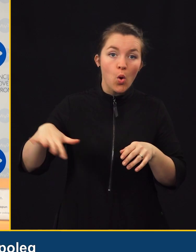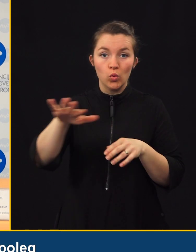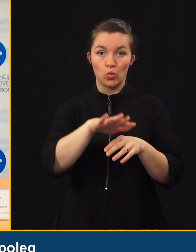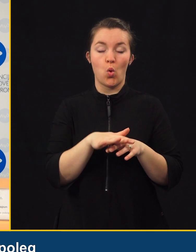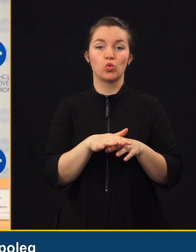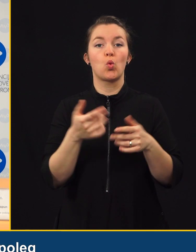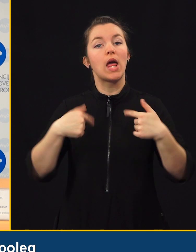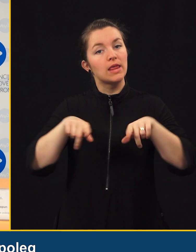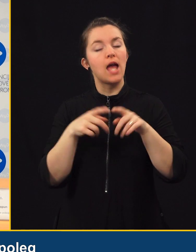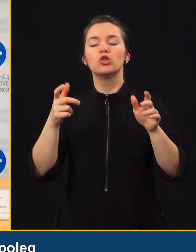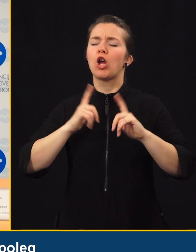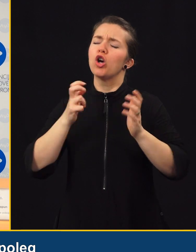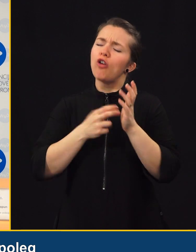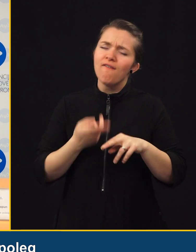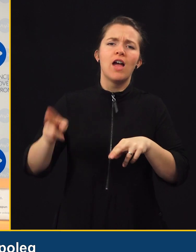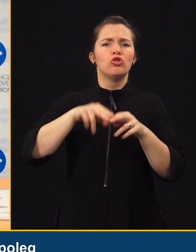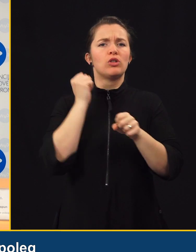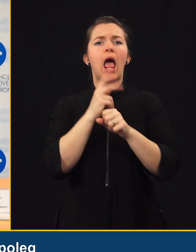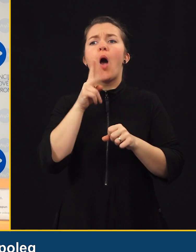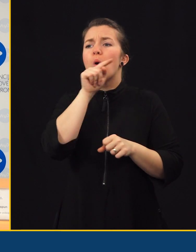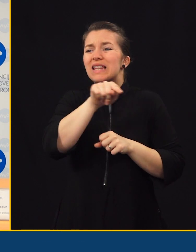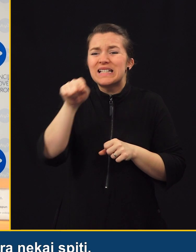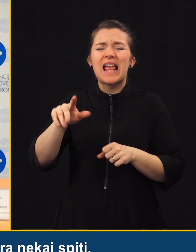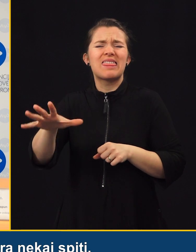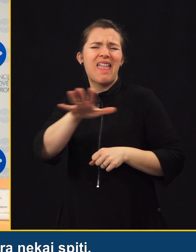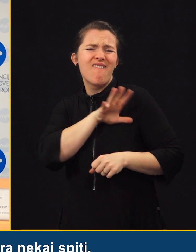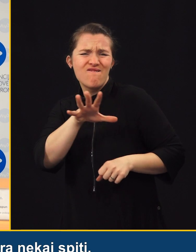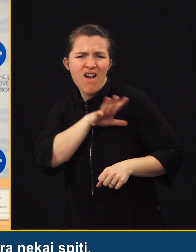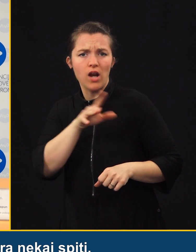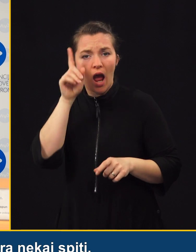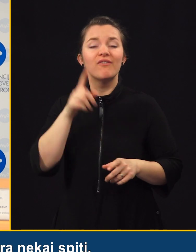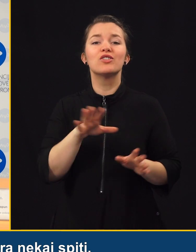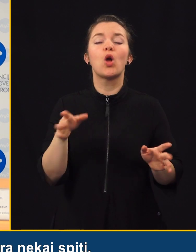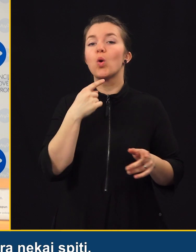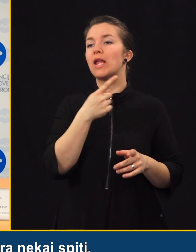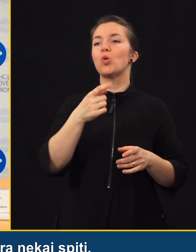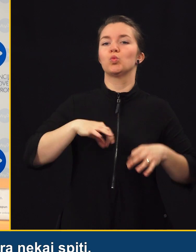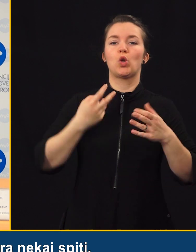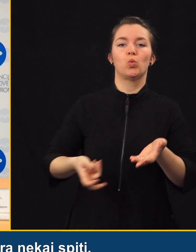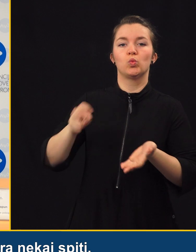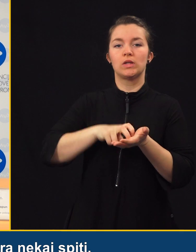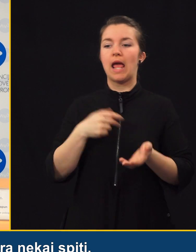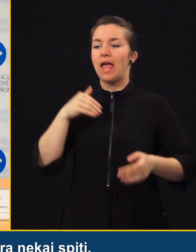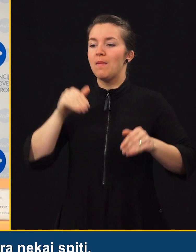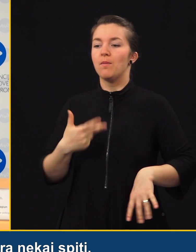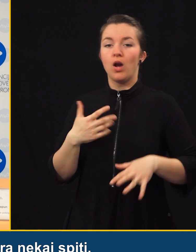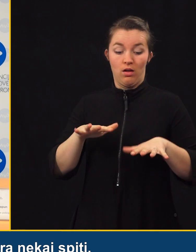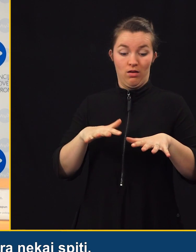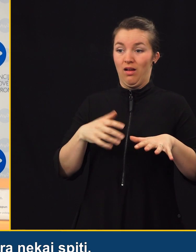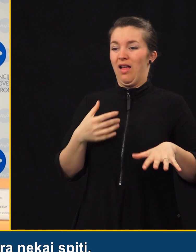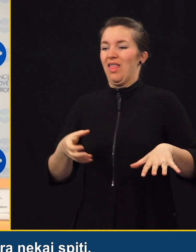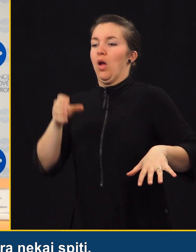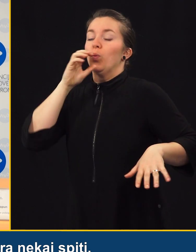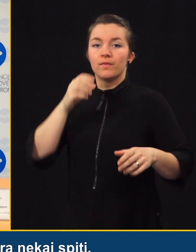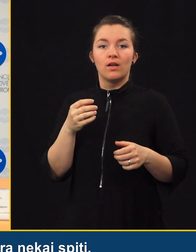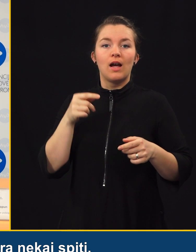spolek preventive čaga, še več dela, kako tiste resnično nevarne, kjer, veste, ko nekdo zjutraj ostane in more nekaj spit, da se